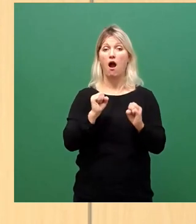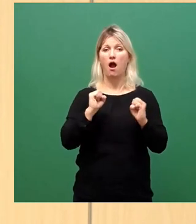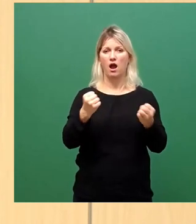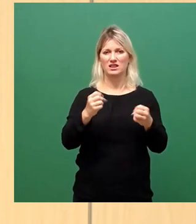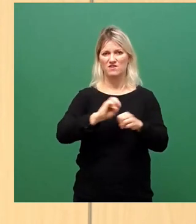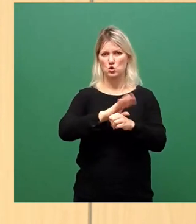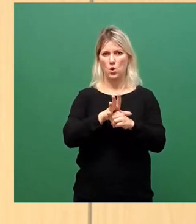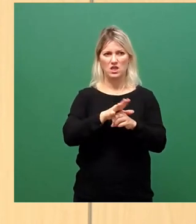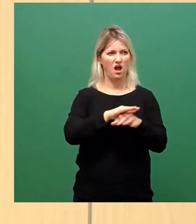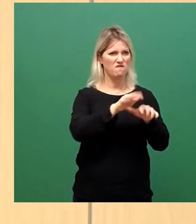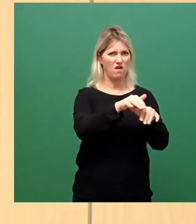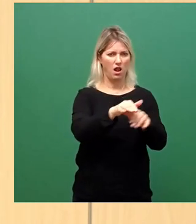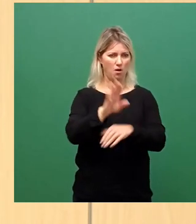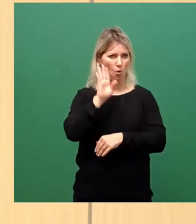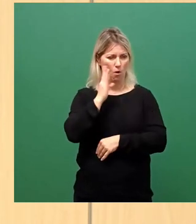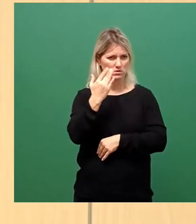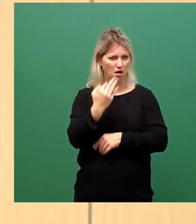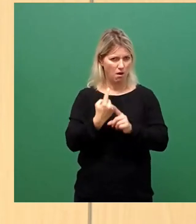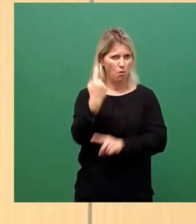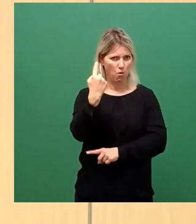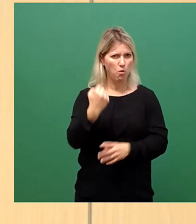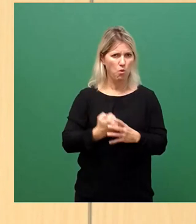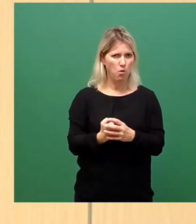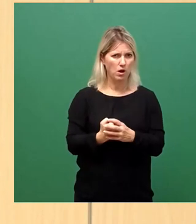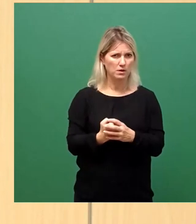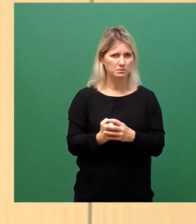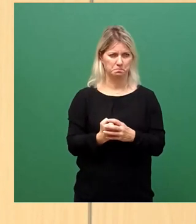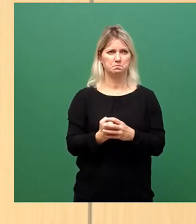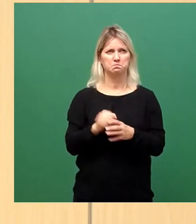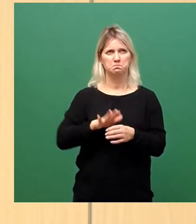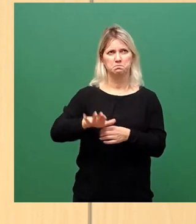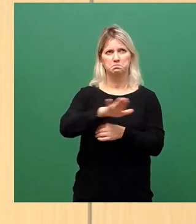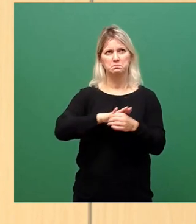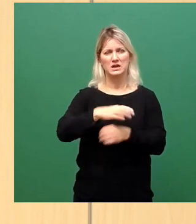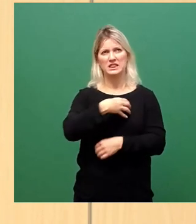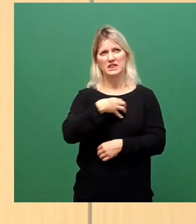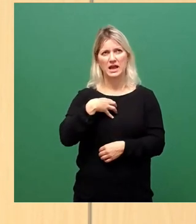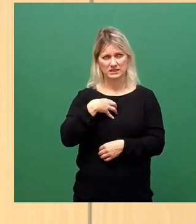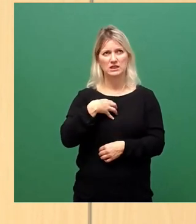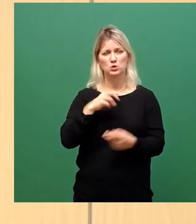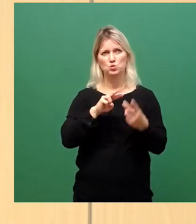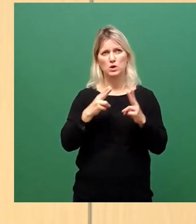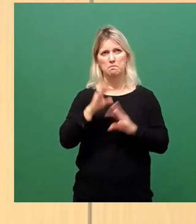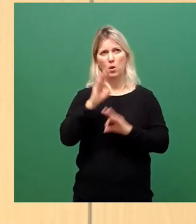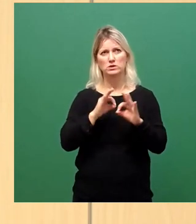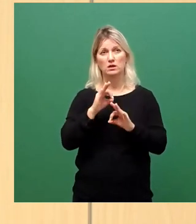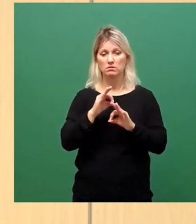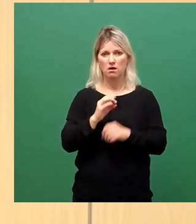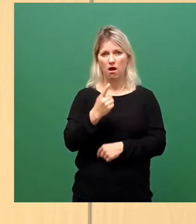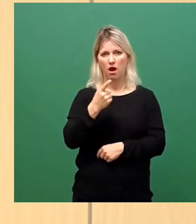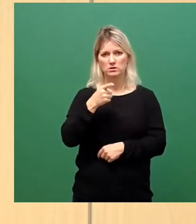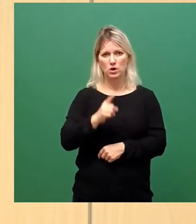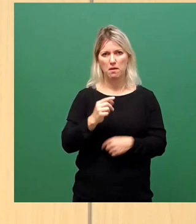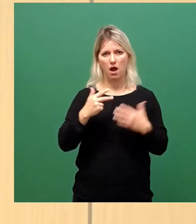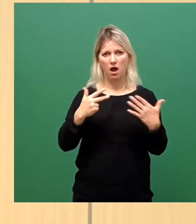an einer ziemlich großen Zahl. Wenn man mal Dresden betrachtet, ist es dann umgerechnet in Prozente 1,845 Prozent.